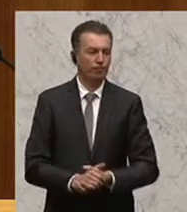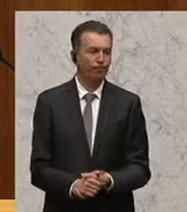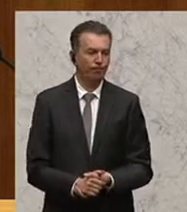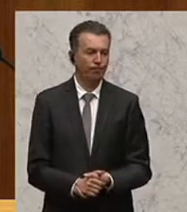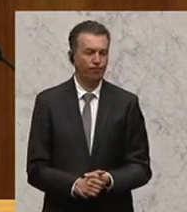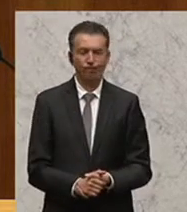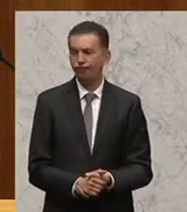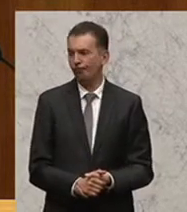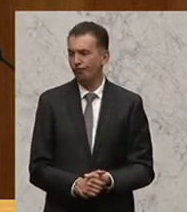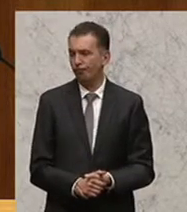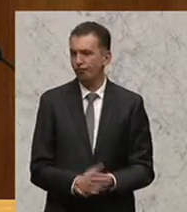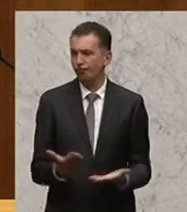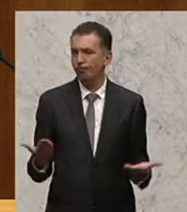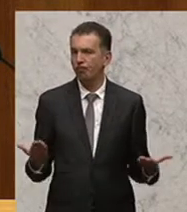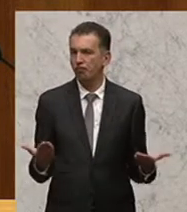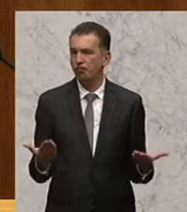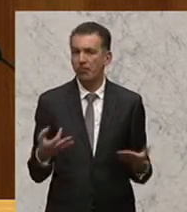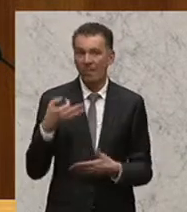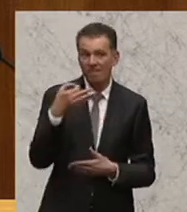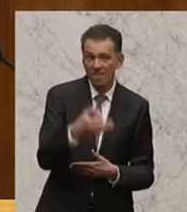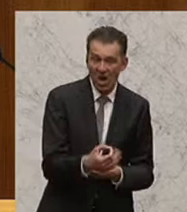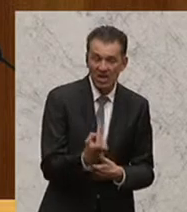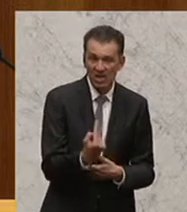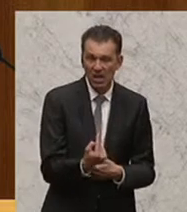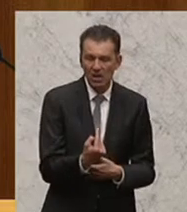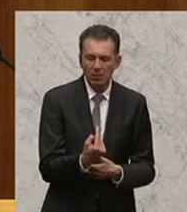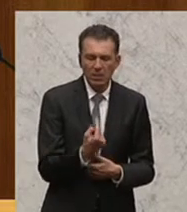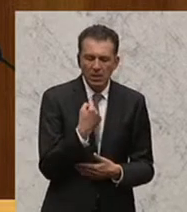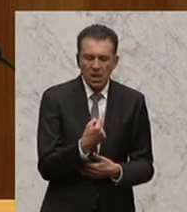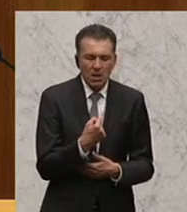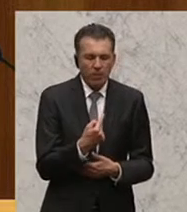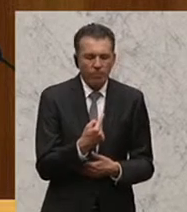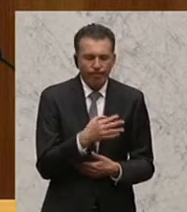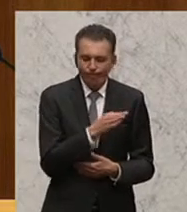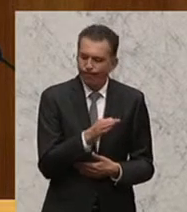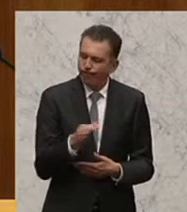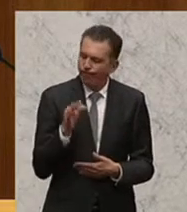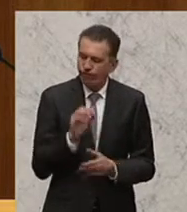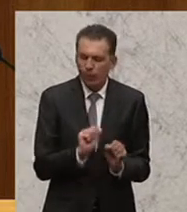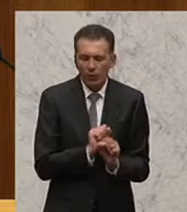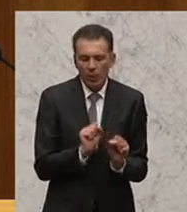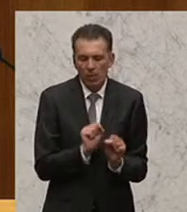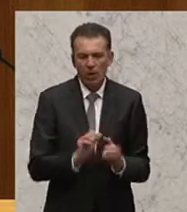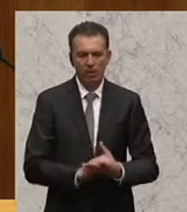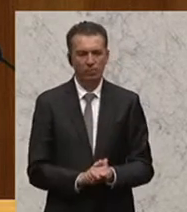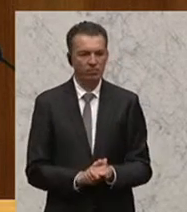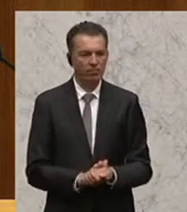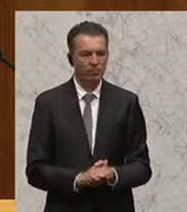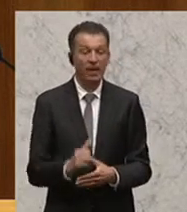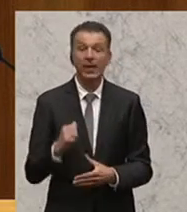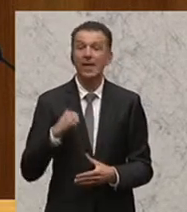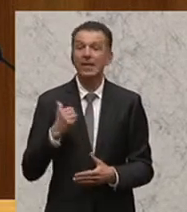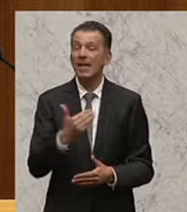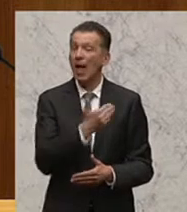Spricht man mit den Flüchtlingen, die aus Ungarn kommen, sie wollen nicht darüber sprechen, weil es dort so schrecklich ist. Diese Flüchtlinge sind gestern